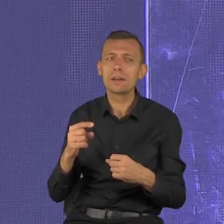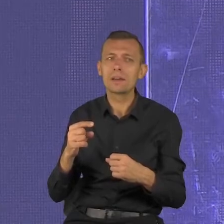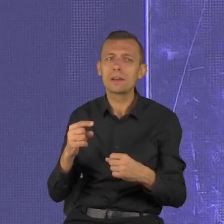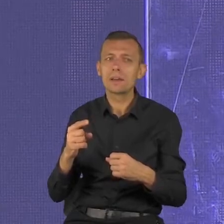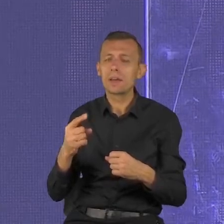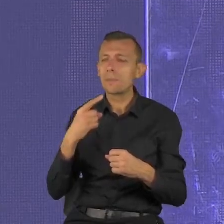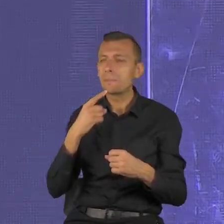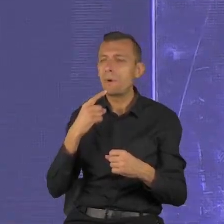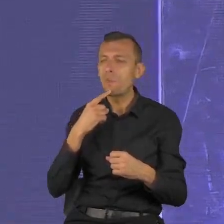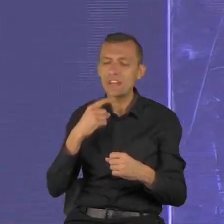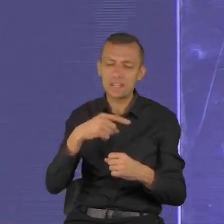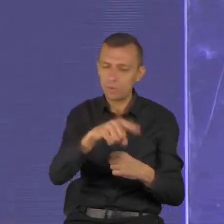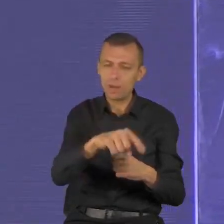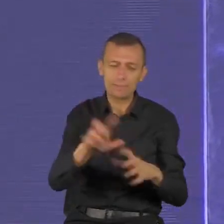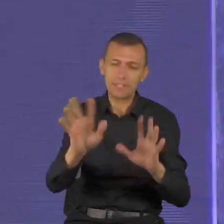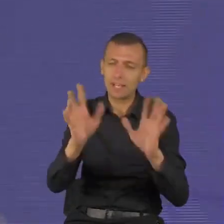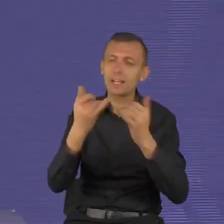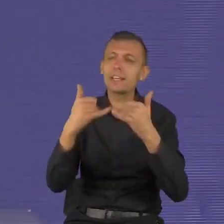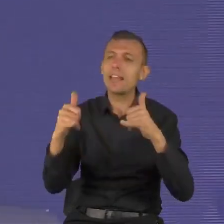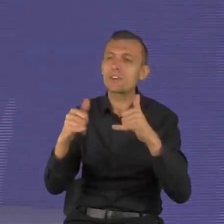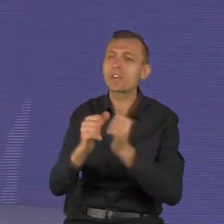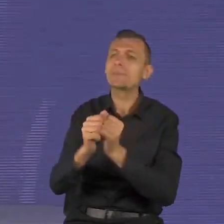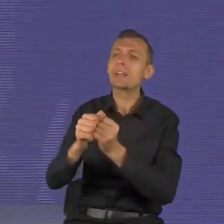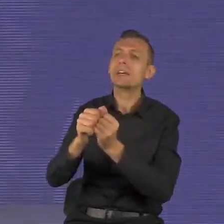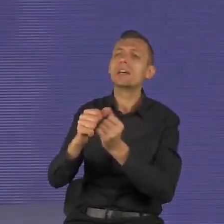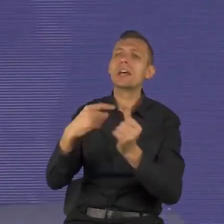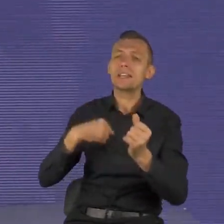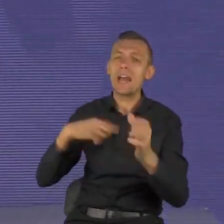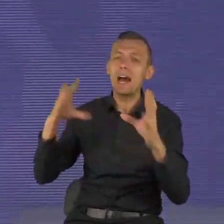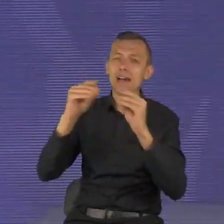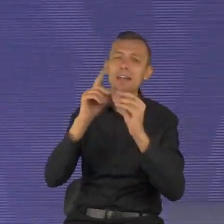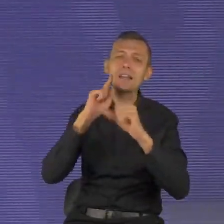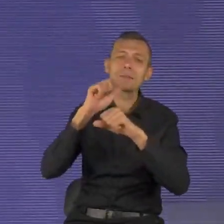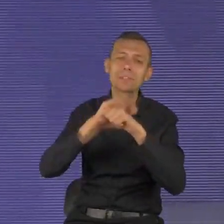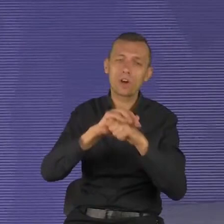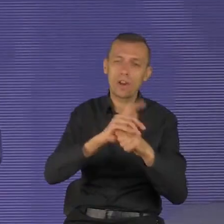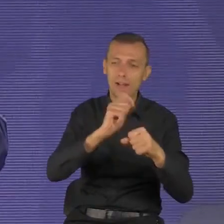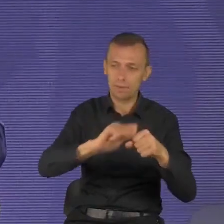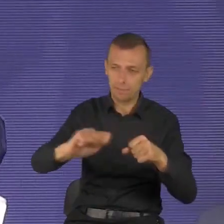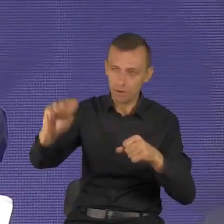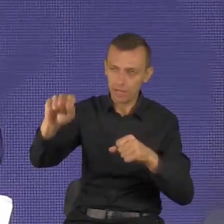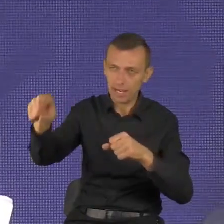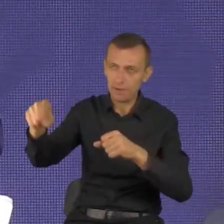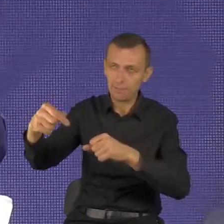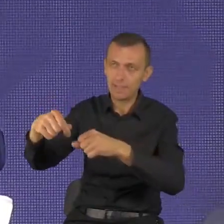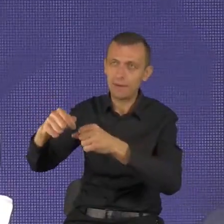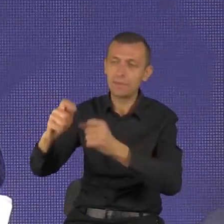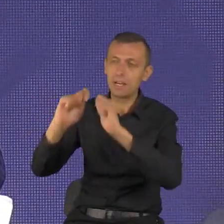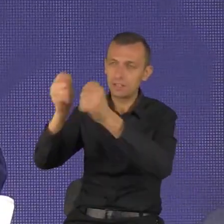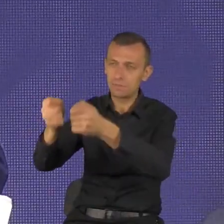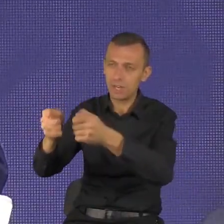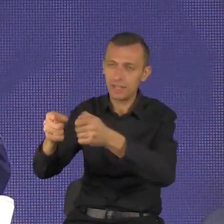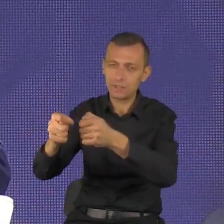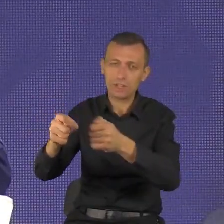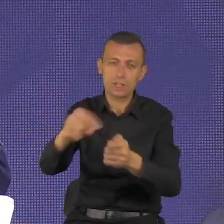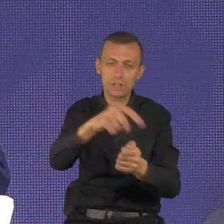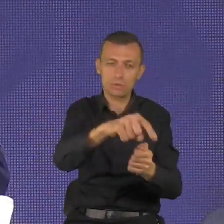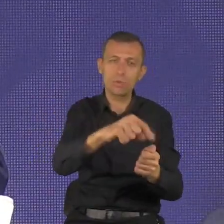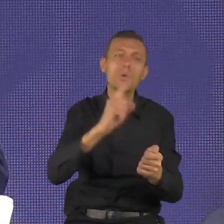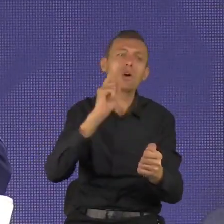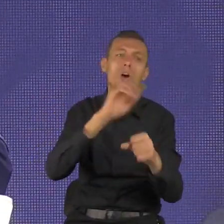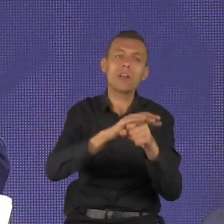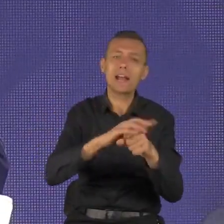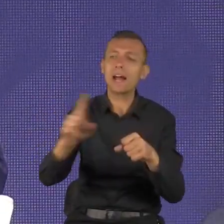Ciągle żyjemy w takiej sytuacji porównywania się, a życie takie nie jest. Tak naprawdę nie jesteś konkurencją dla nikogo